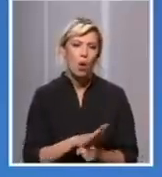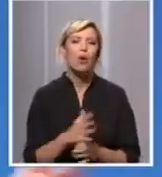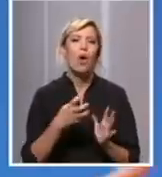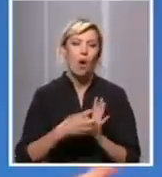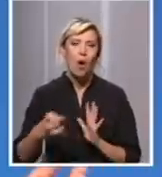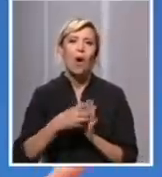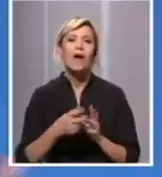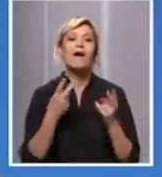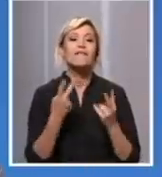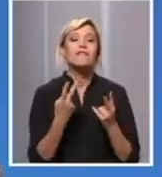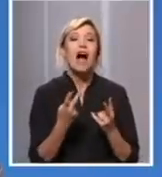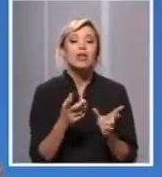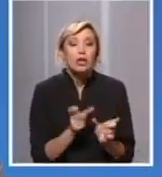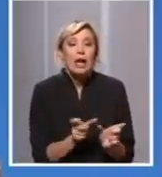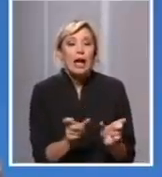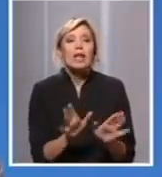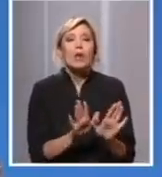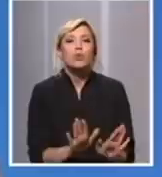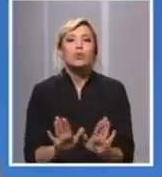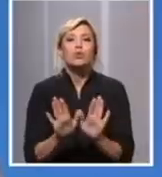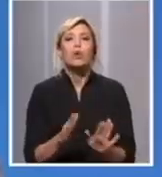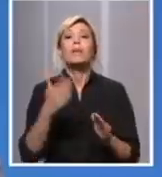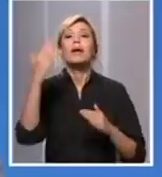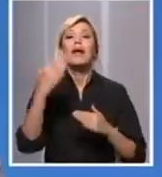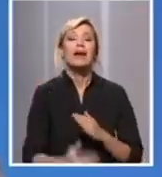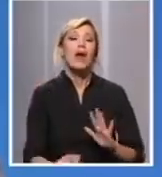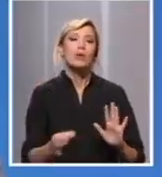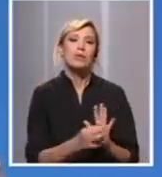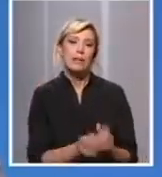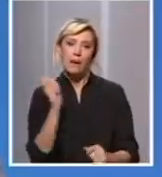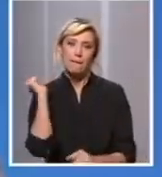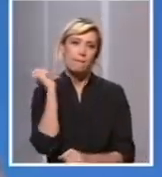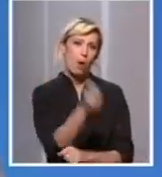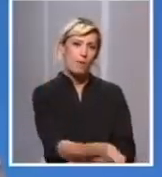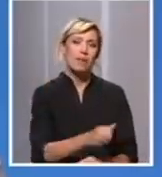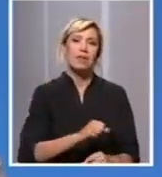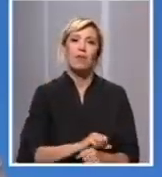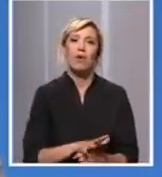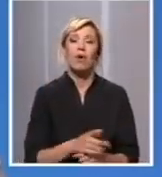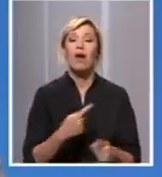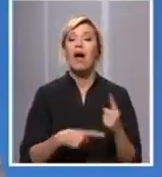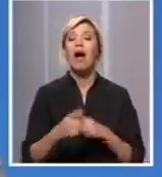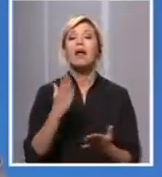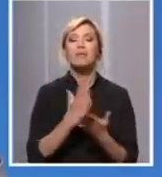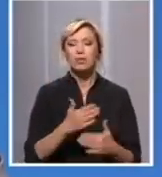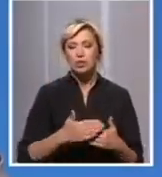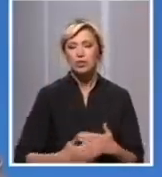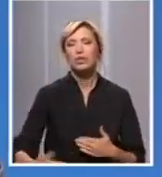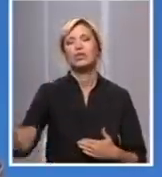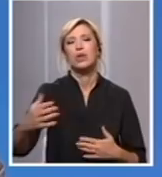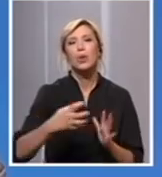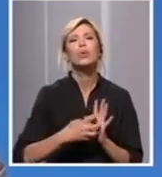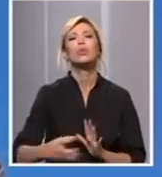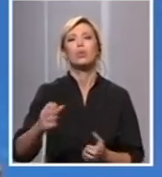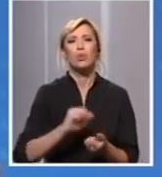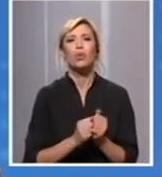i da stignemo do krajnjeg cilja to je da pobedimo virus ali prestoji nam borba koja će sigurno biti dugotrajna ako